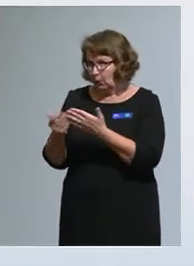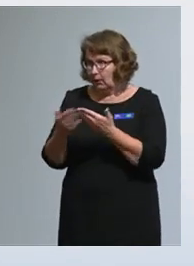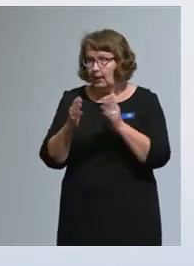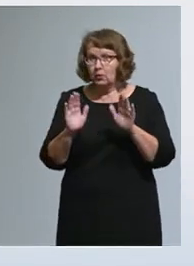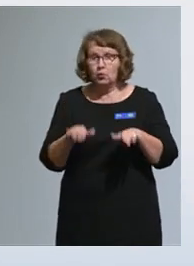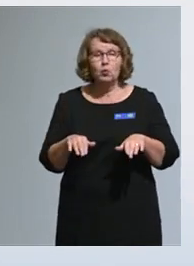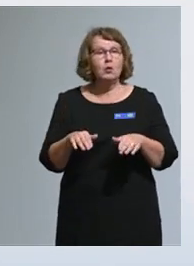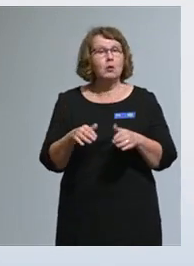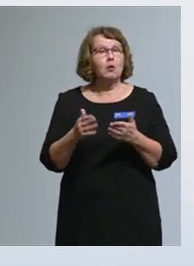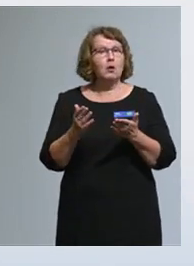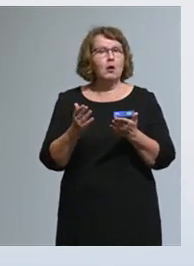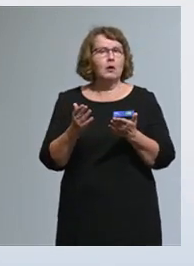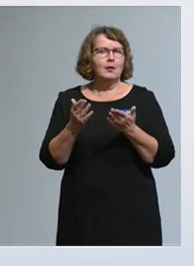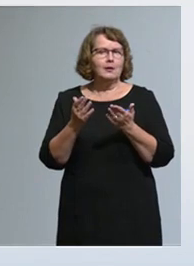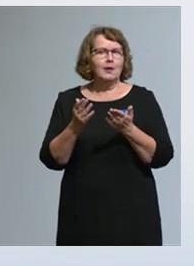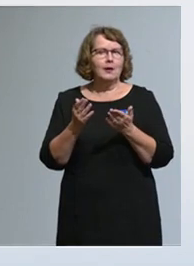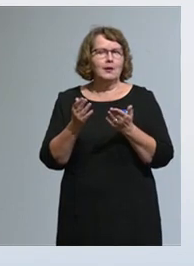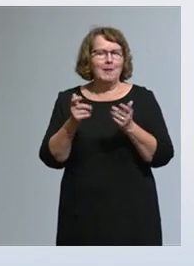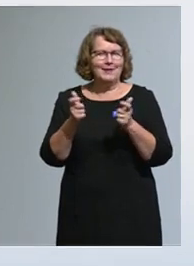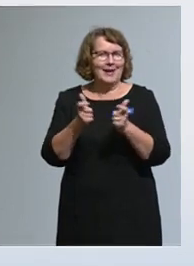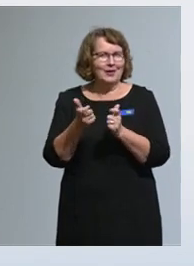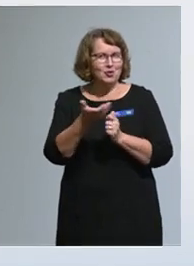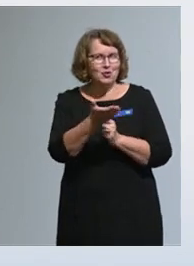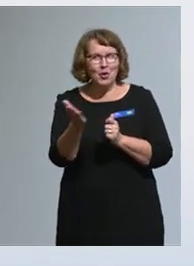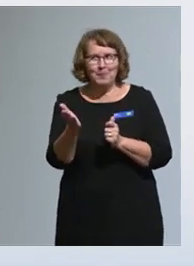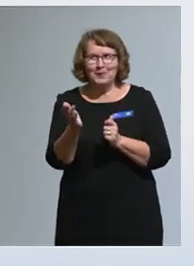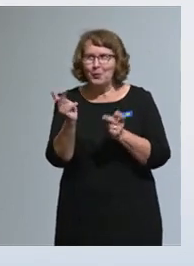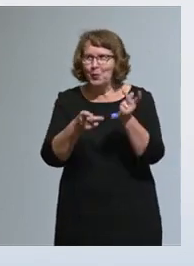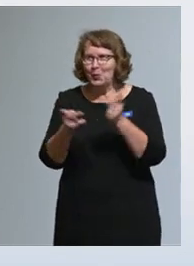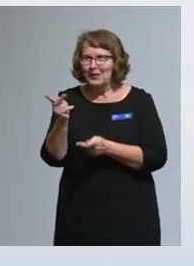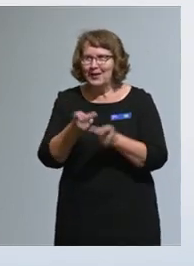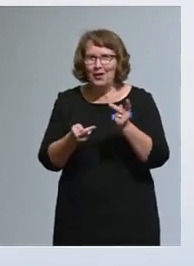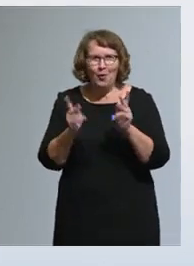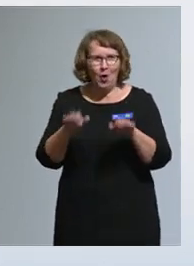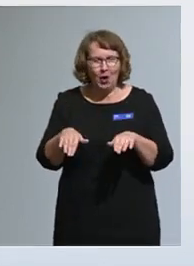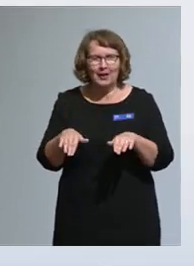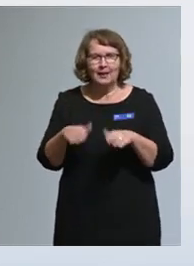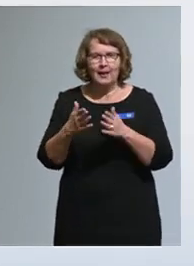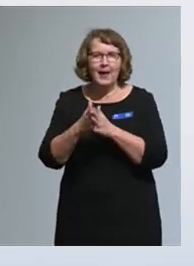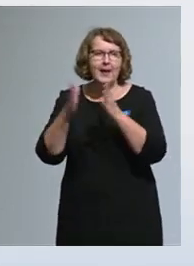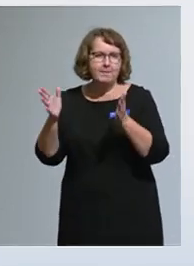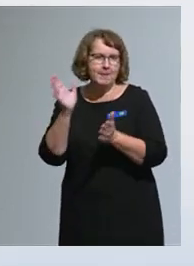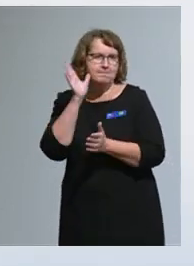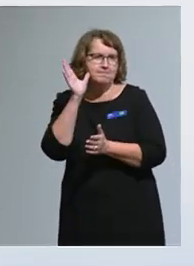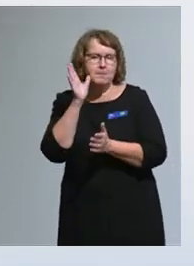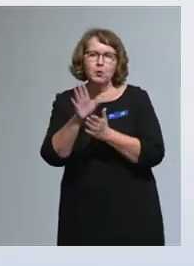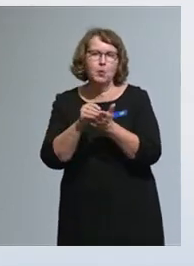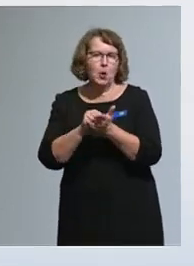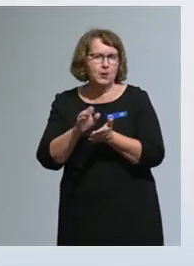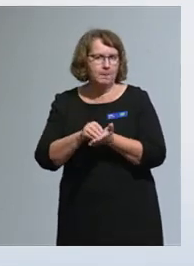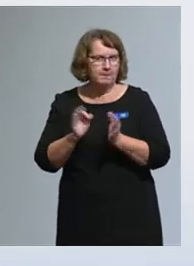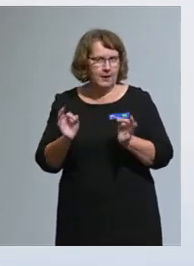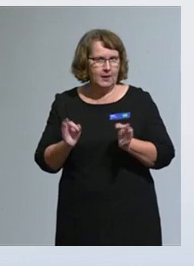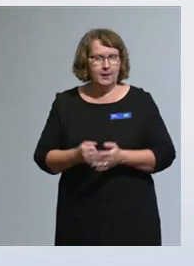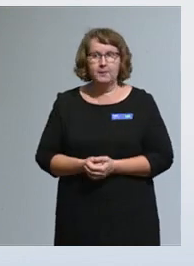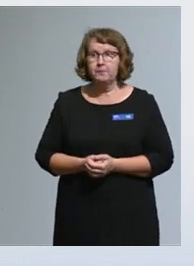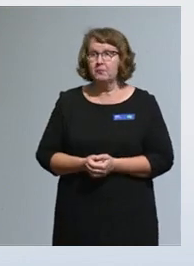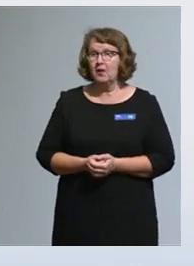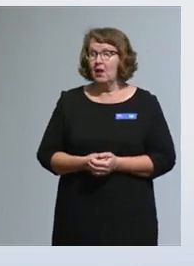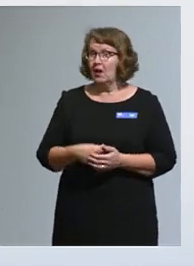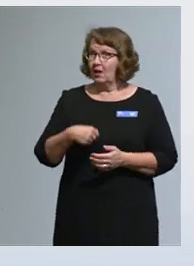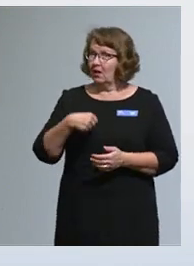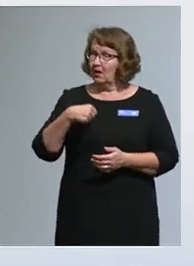Ja niistäkin kuullaan tästä järjestöille osoitetusta kyselystä tänään vielä enemmän. Minä uskon